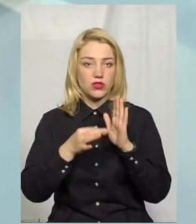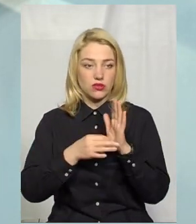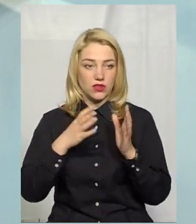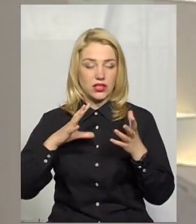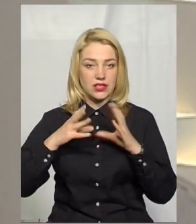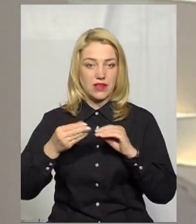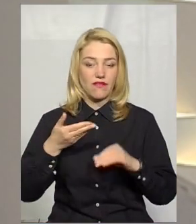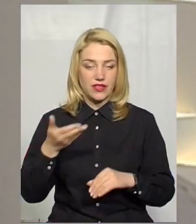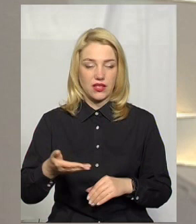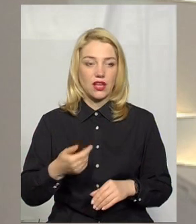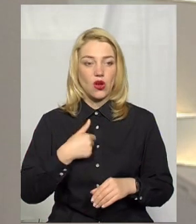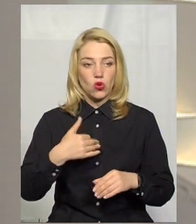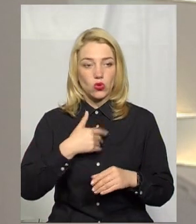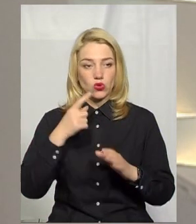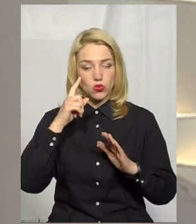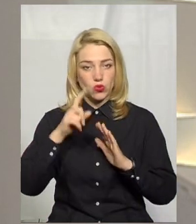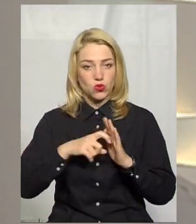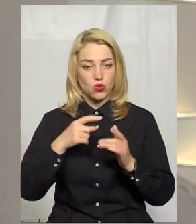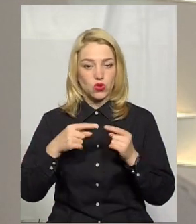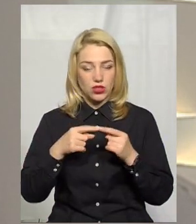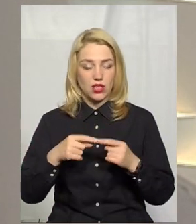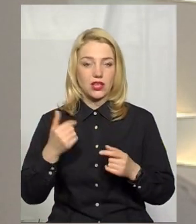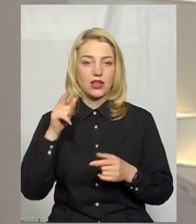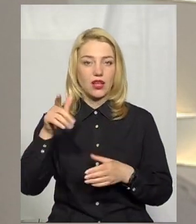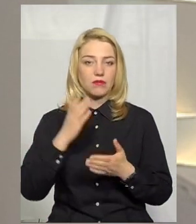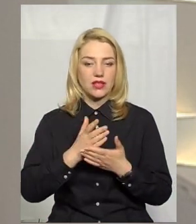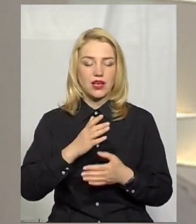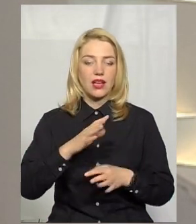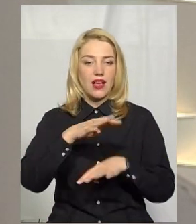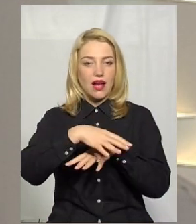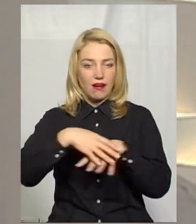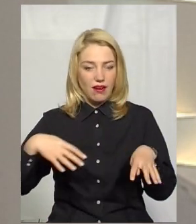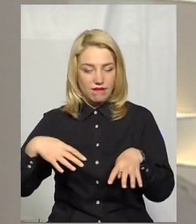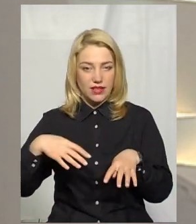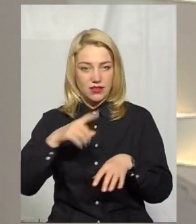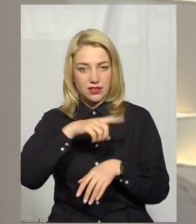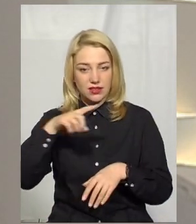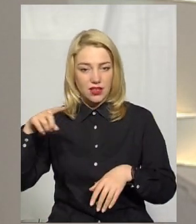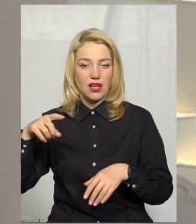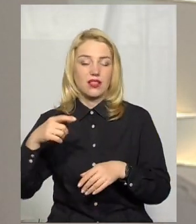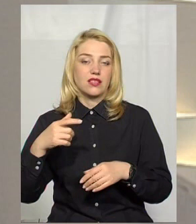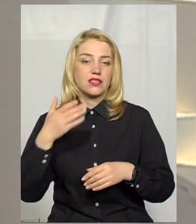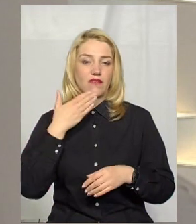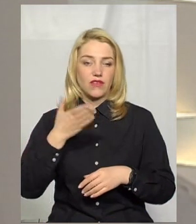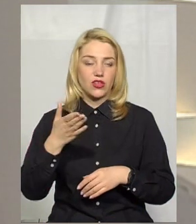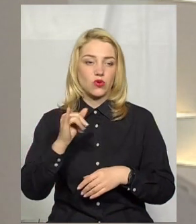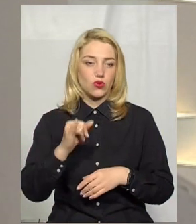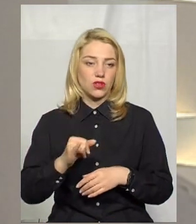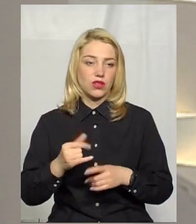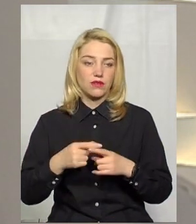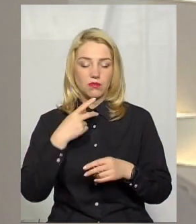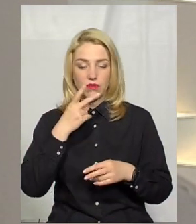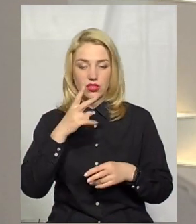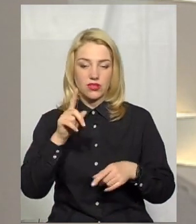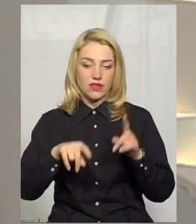Хочу уточнити, там є графік звіту і звіт, власне, сам. От я бачила, що у